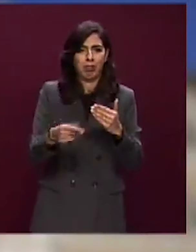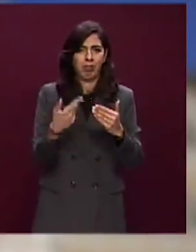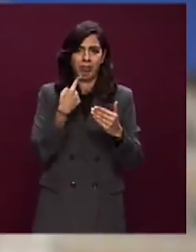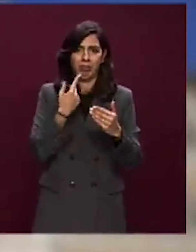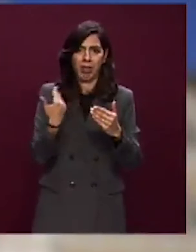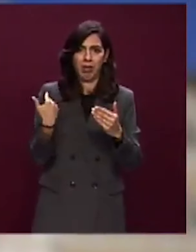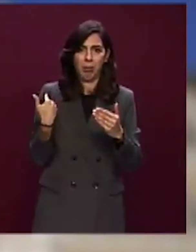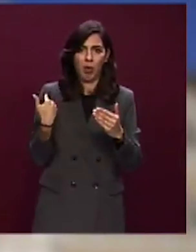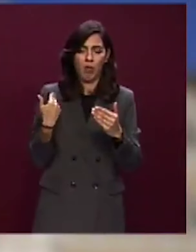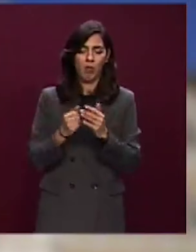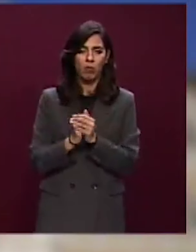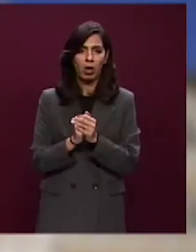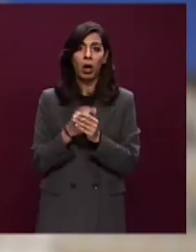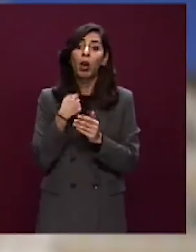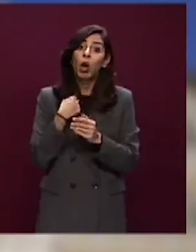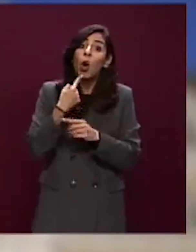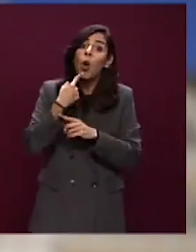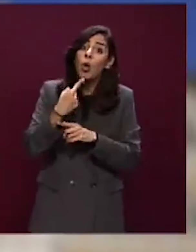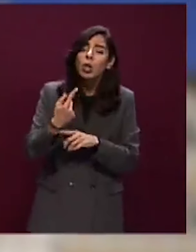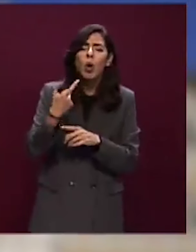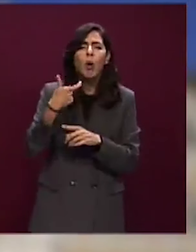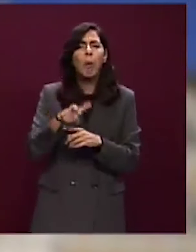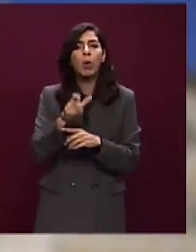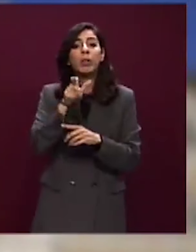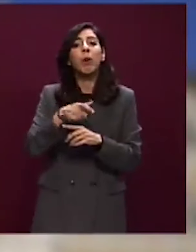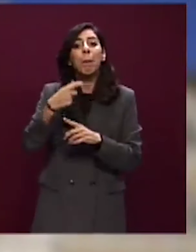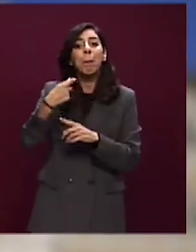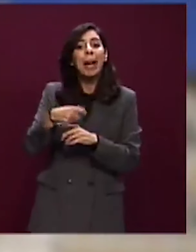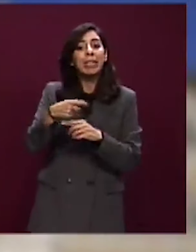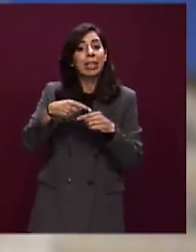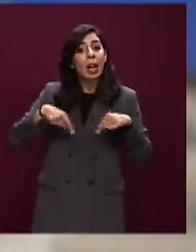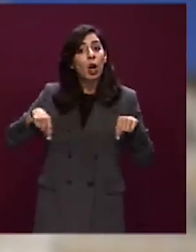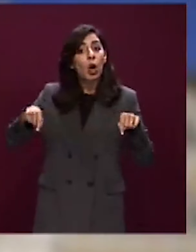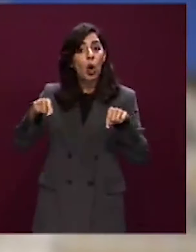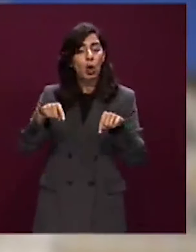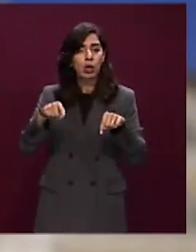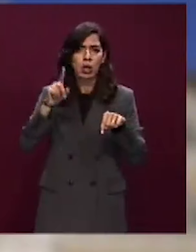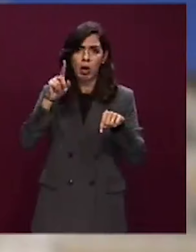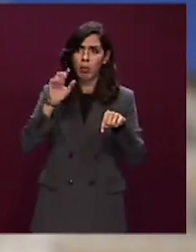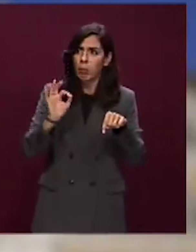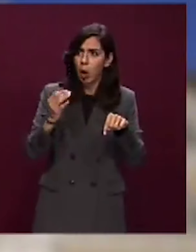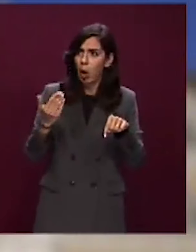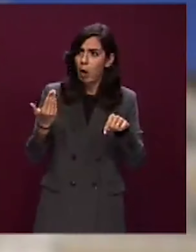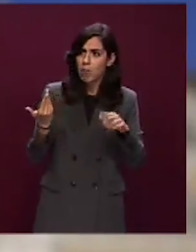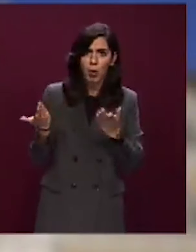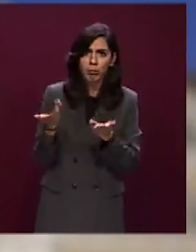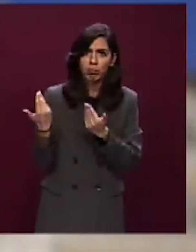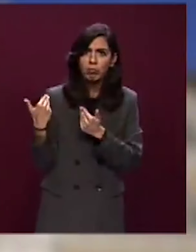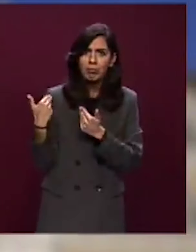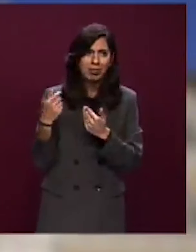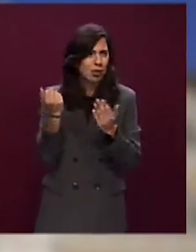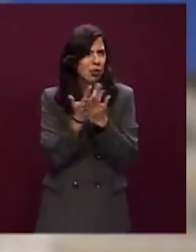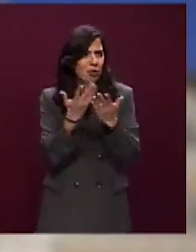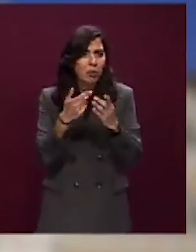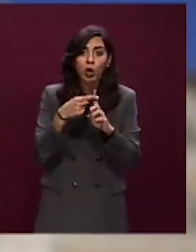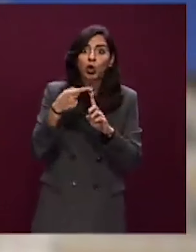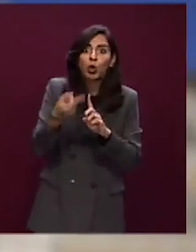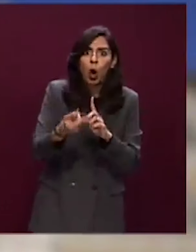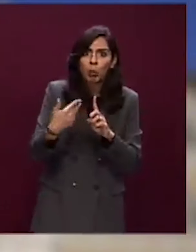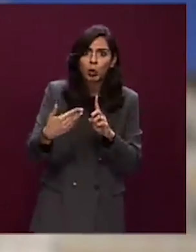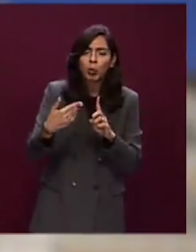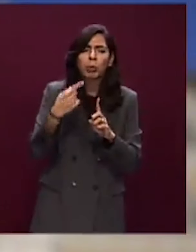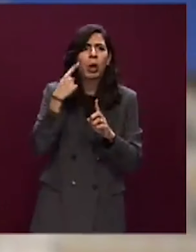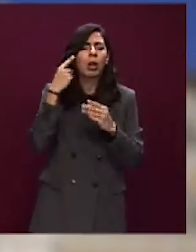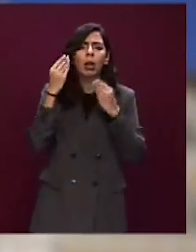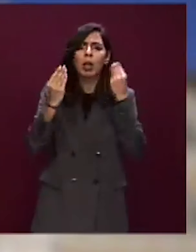Lo dico perché la Presidente del Consiglio, proprio anche in queste ore e nelle ore successive ai fatti, si chiedeva ma